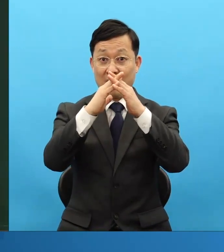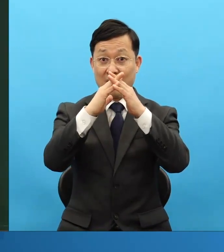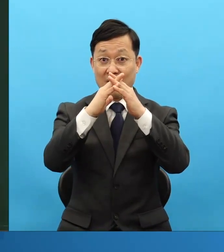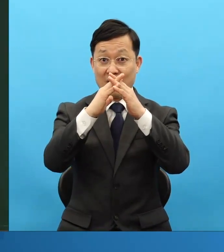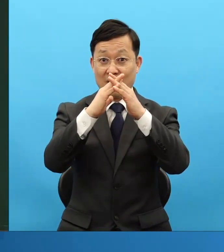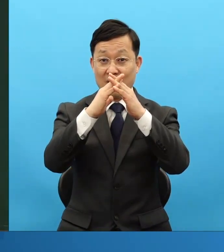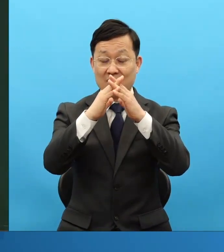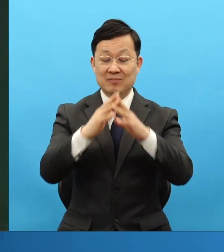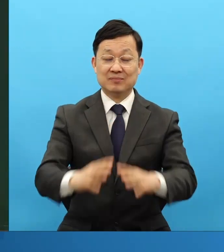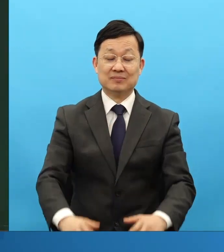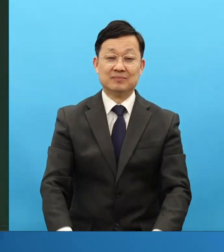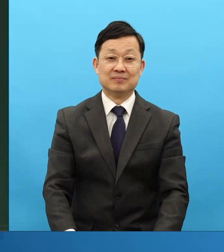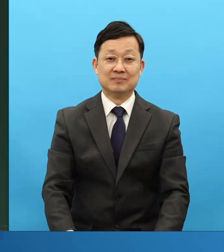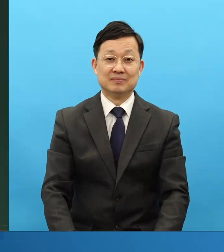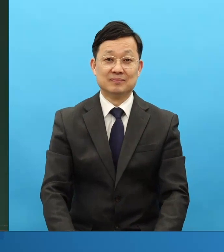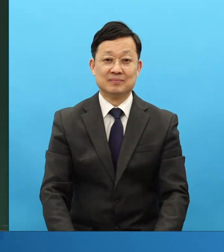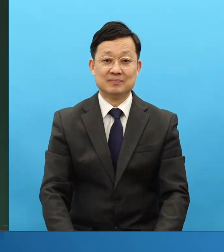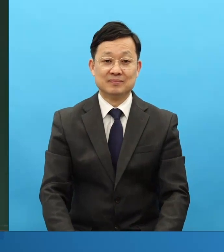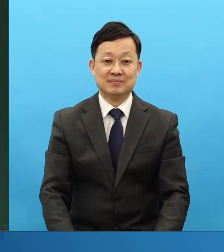완전히